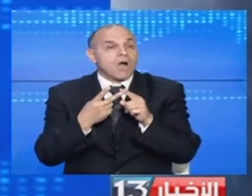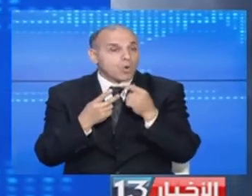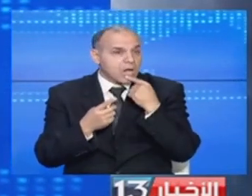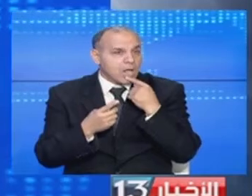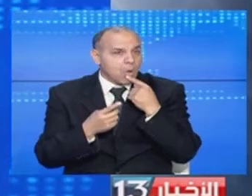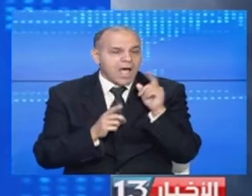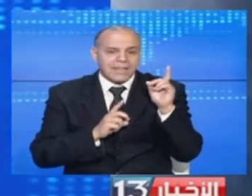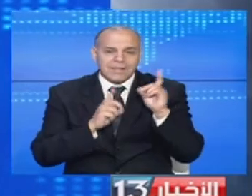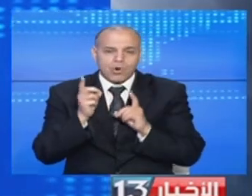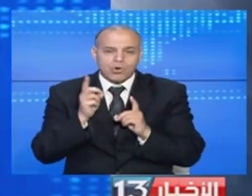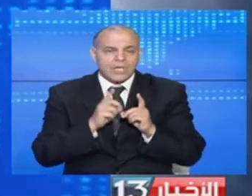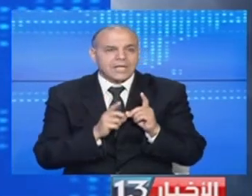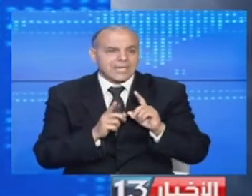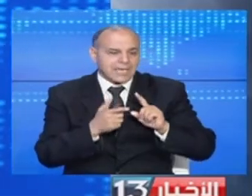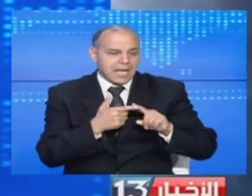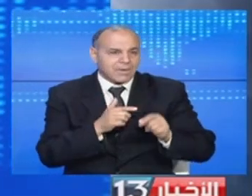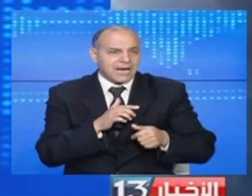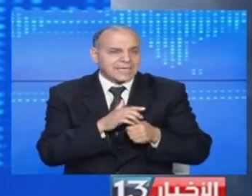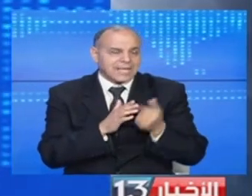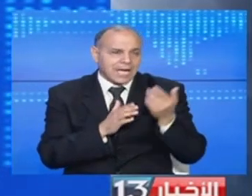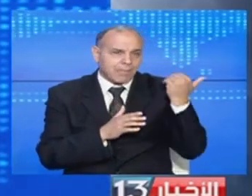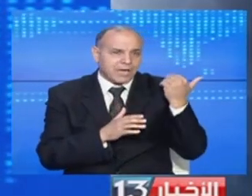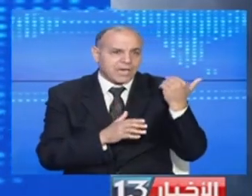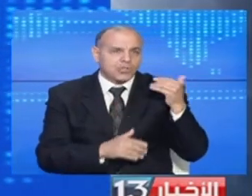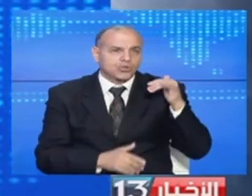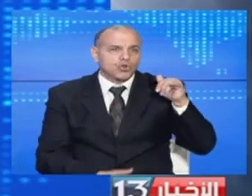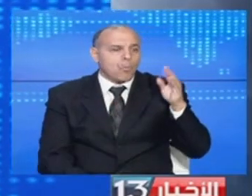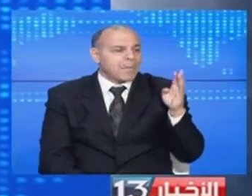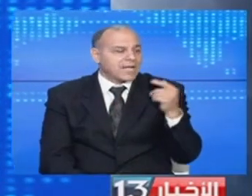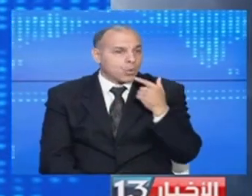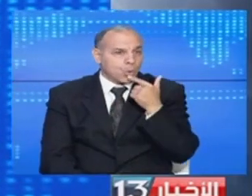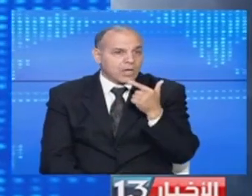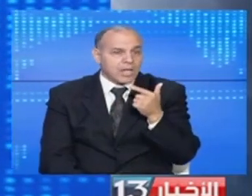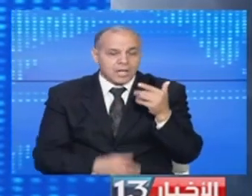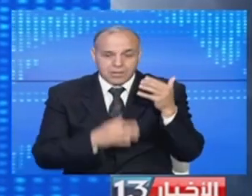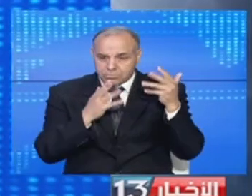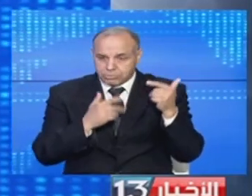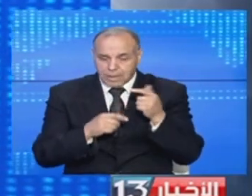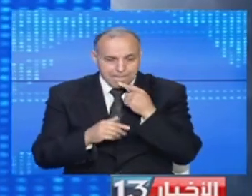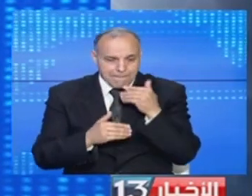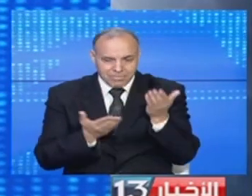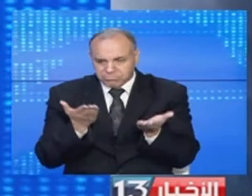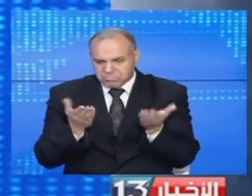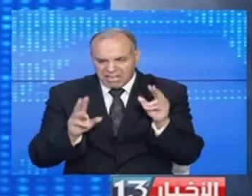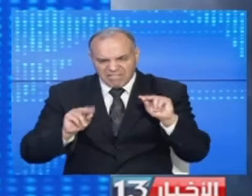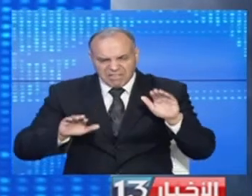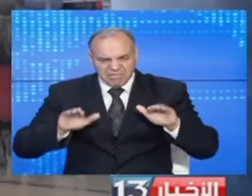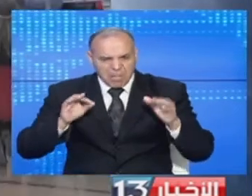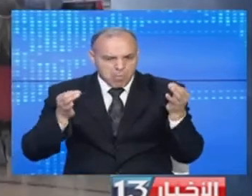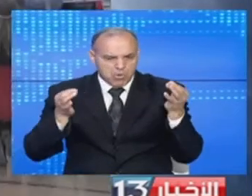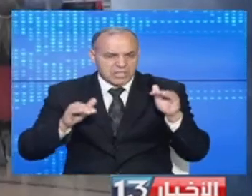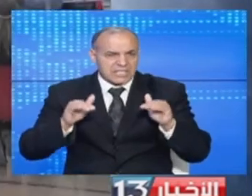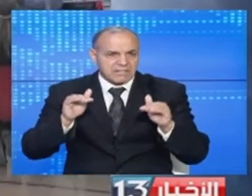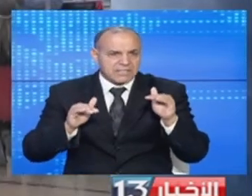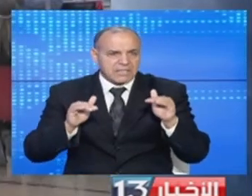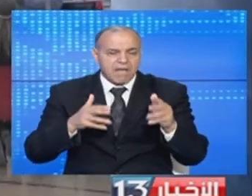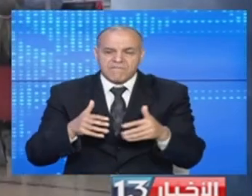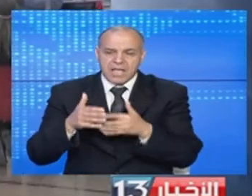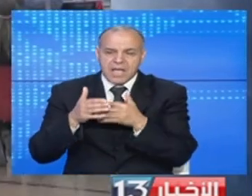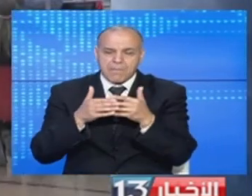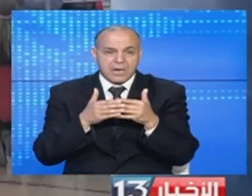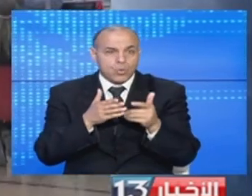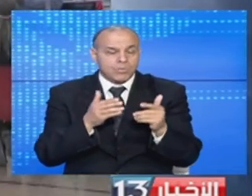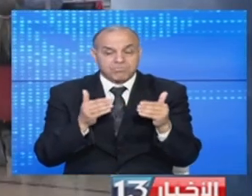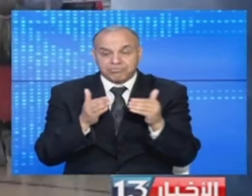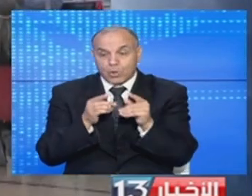والديمقراطية نائب رئيس السابق جو بايدن وتبقى نتائج متقربة بين المرشحين في الولايات